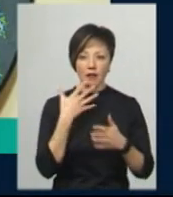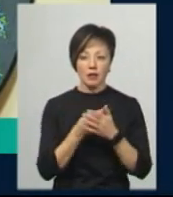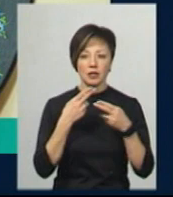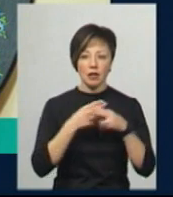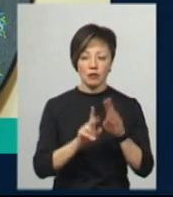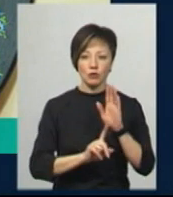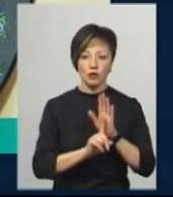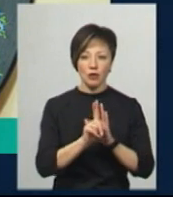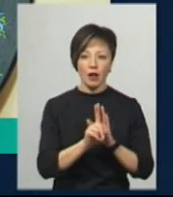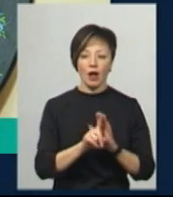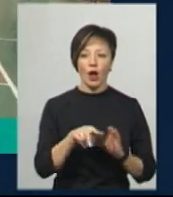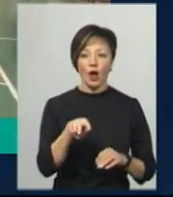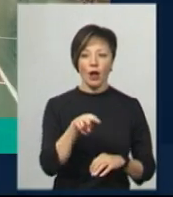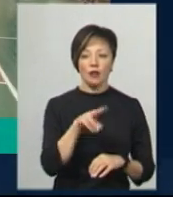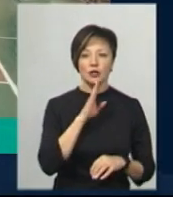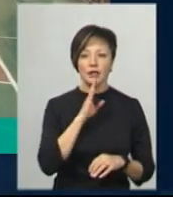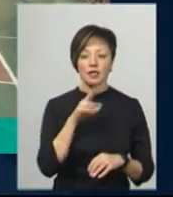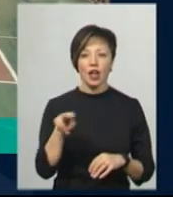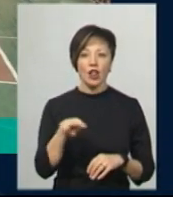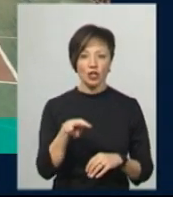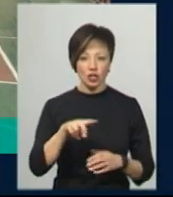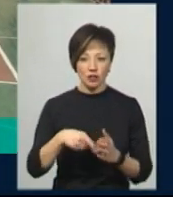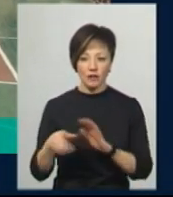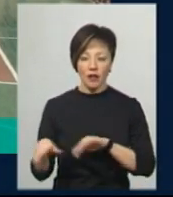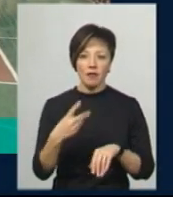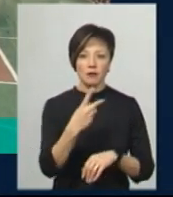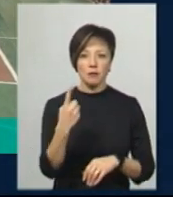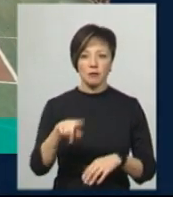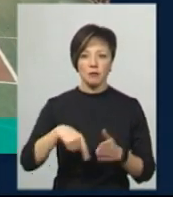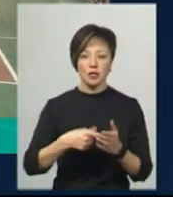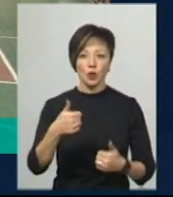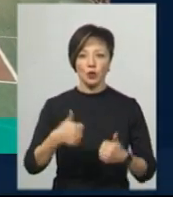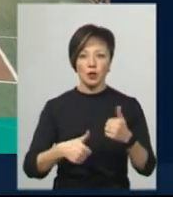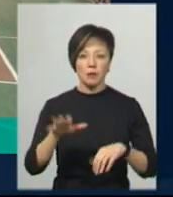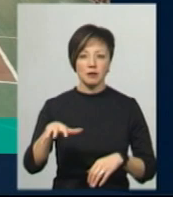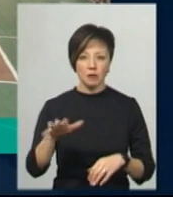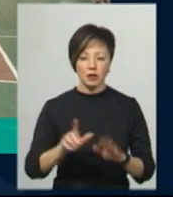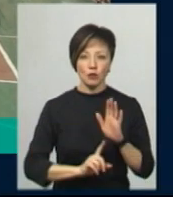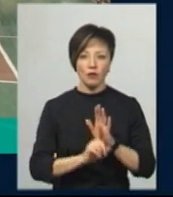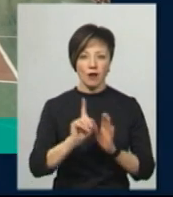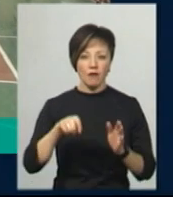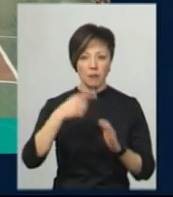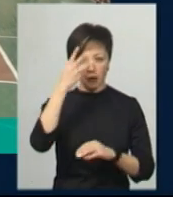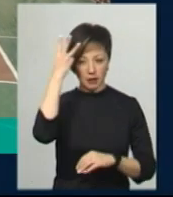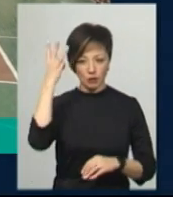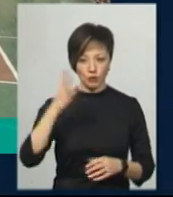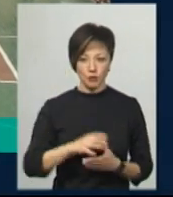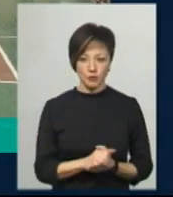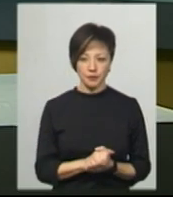започаткувала Людмила Педосюк з Летичева. 21-й міський турнір з баскетболу «Різдвяні канікули» стартував в Хмельницькому.